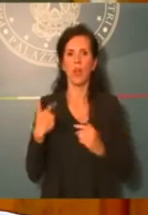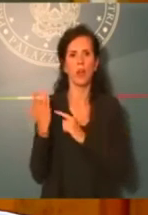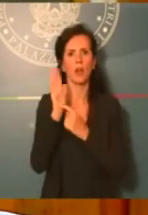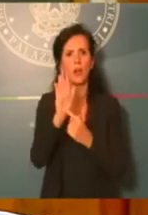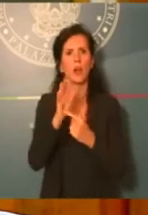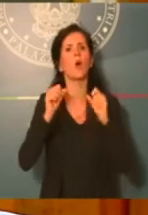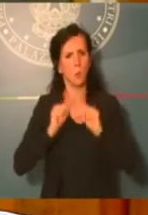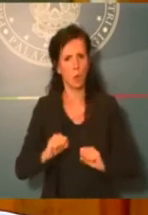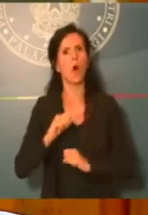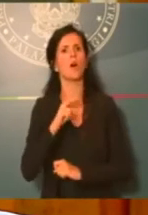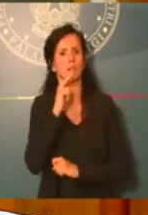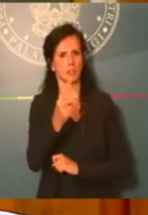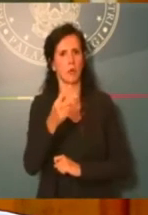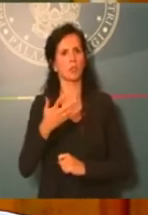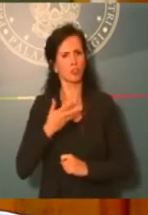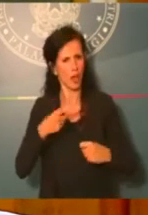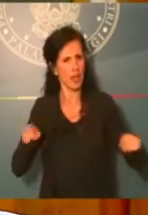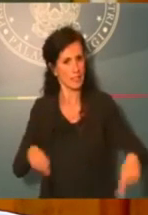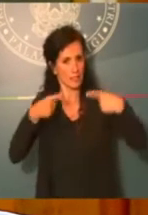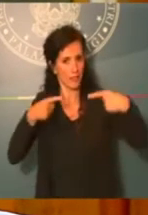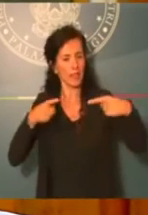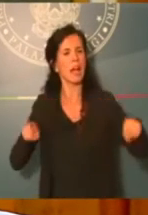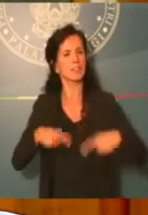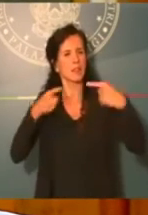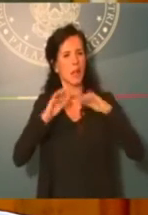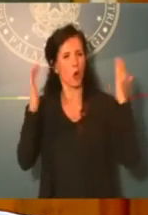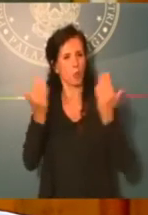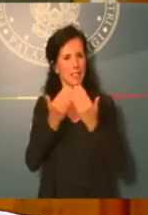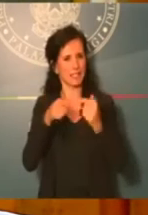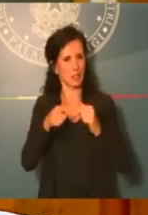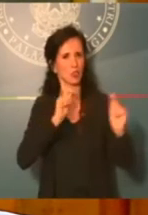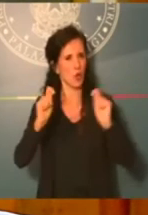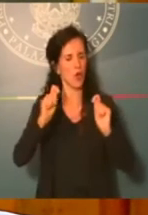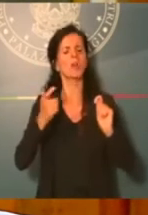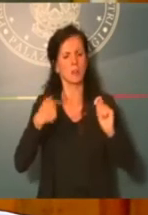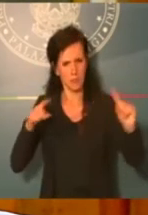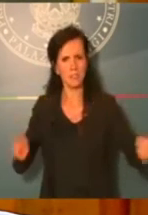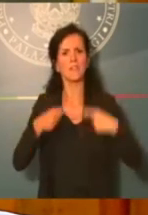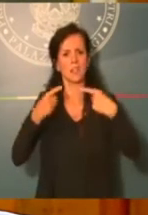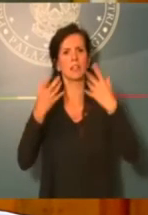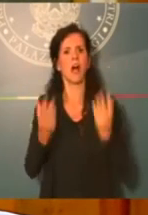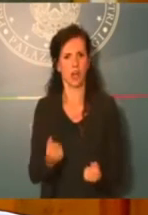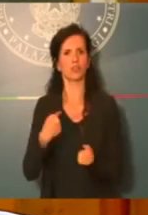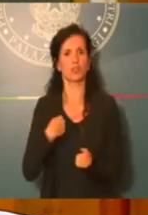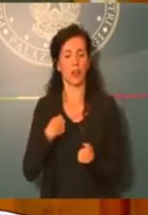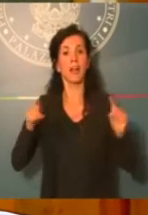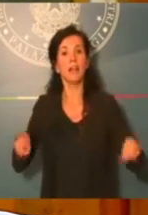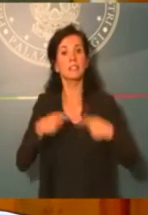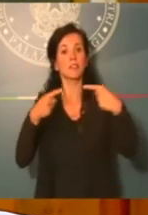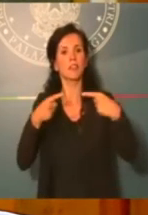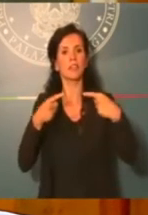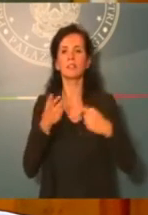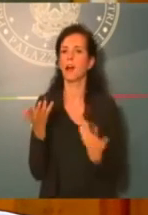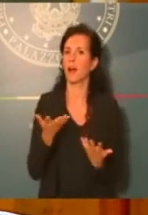alle sfide della globalizzazione. Queste sfide sono delle sfide che devono far sì che il nostro Paese non solo